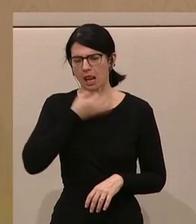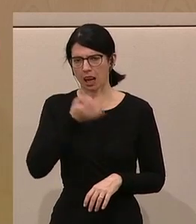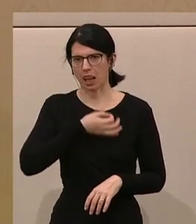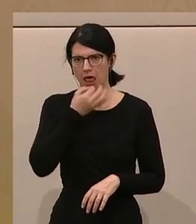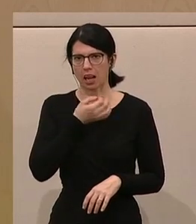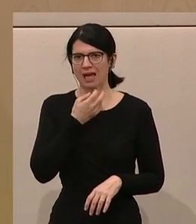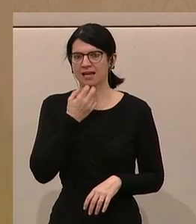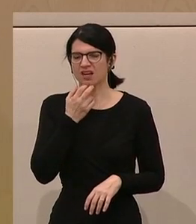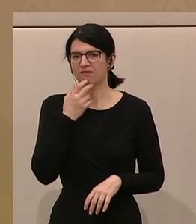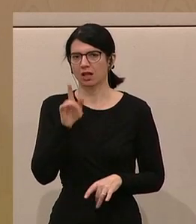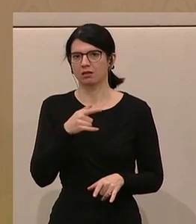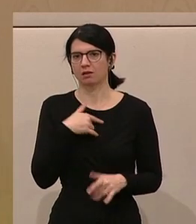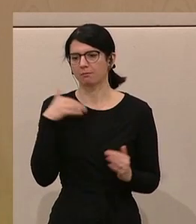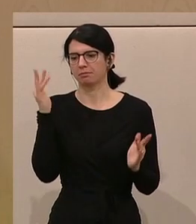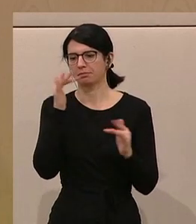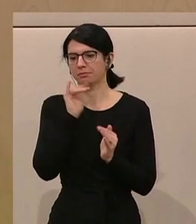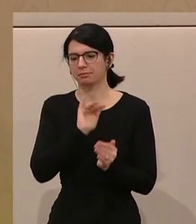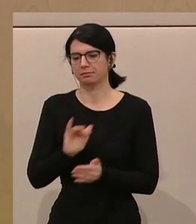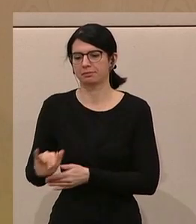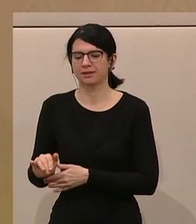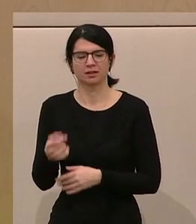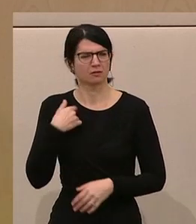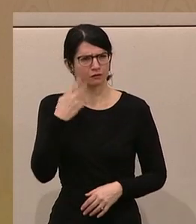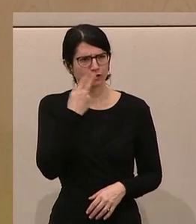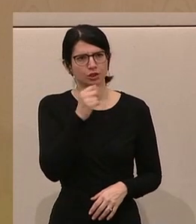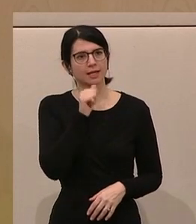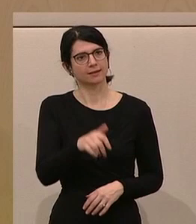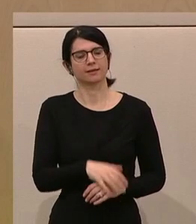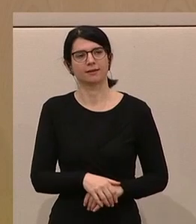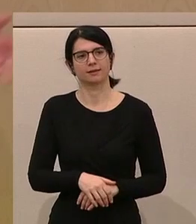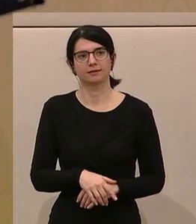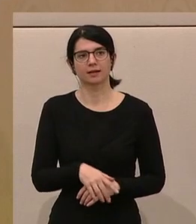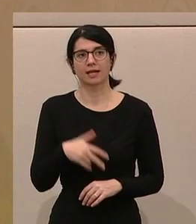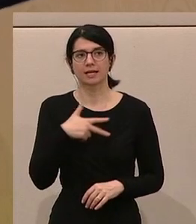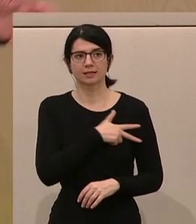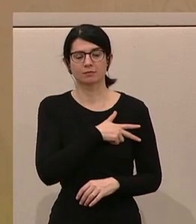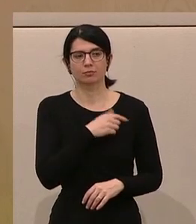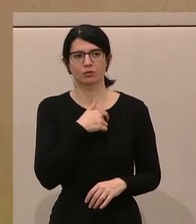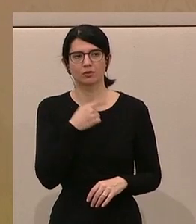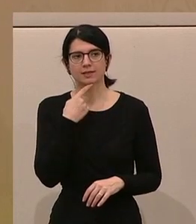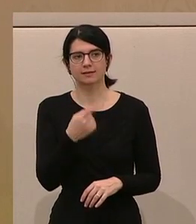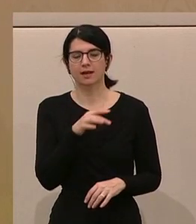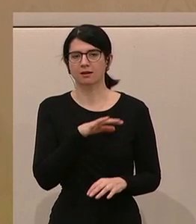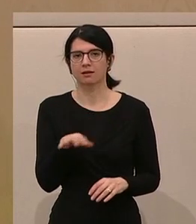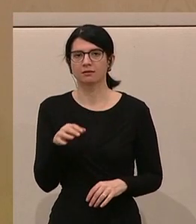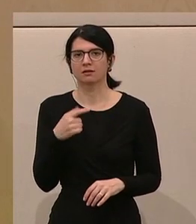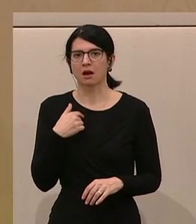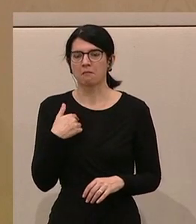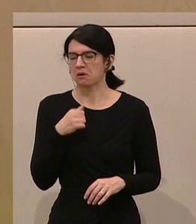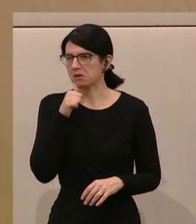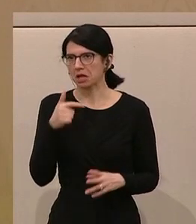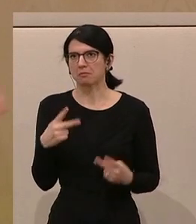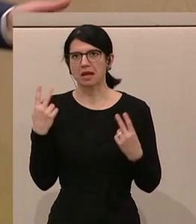das alles versuchen kleinzureden, dann verstehe ich das nicht. Die SPÖ behauptet, heute sei kein Mehrwert